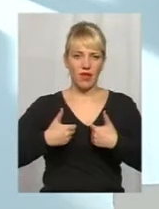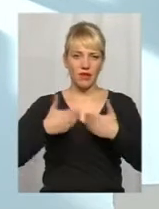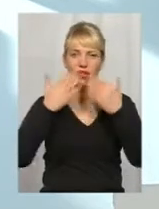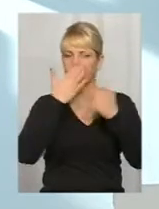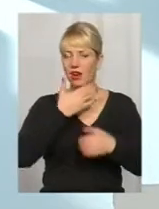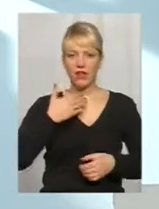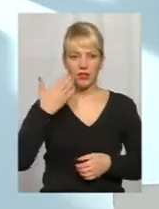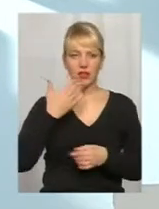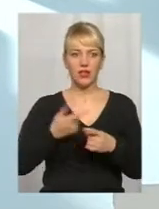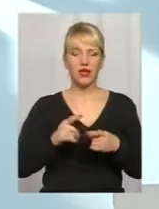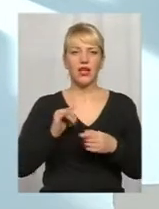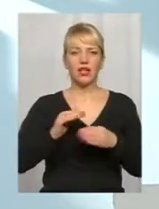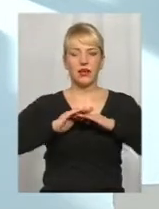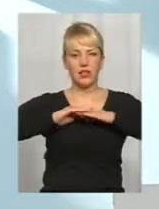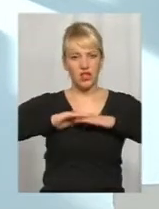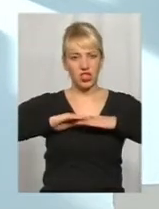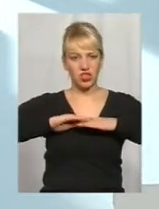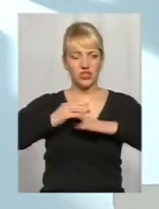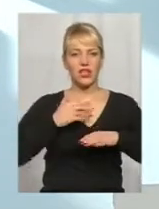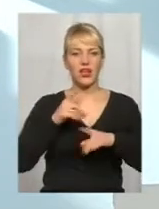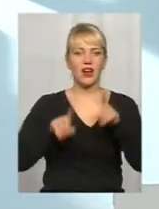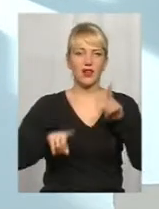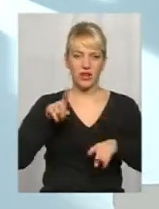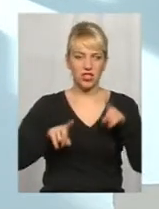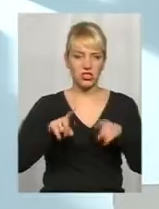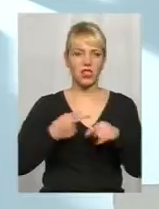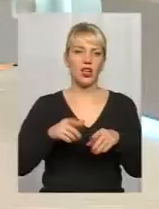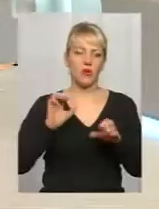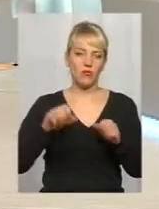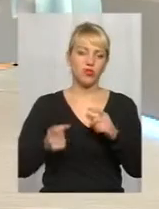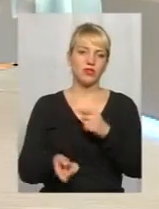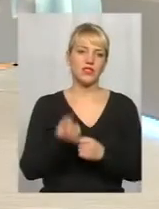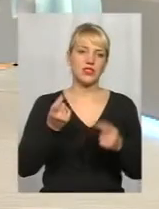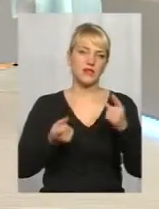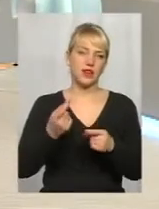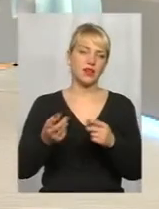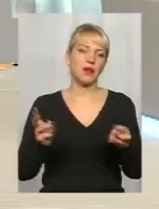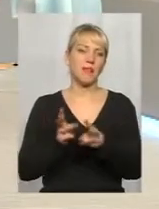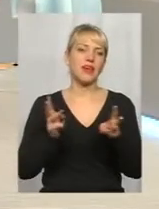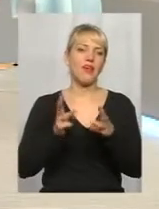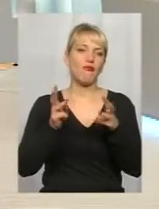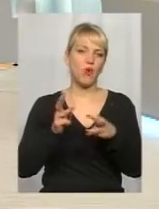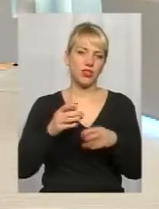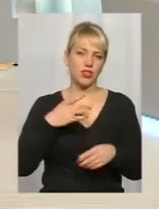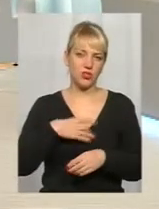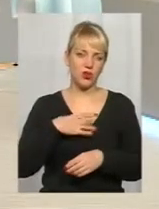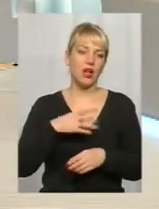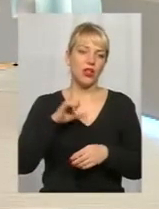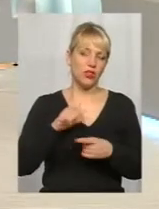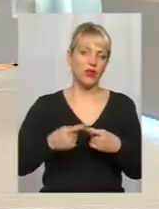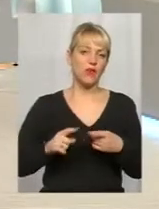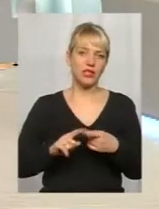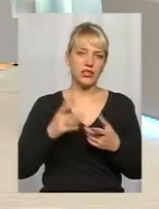реже нижні дыхательні пути, т.е. можуть визвати пневмонію, т.е. дійсно більша проблема. Але, в принципі, в